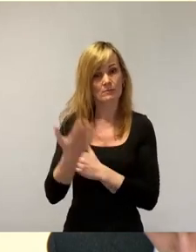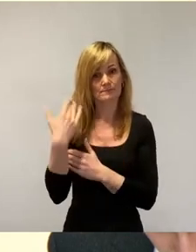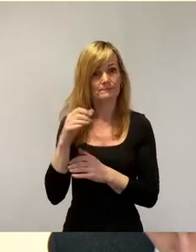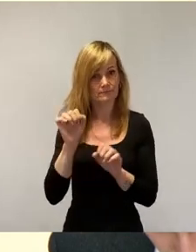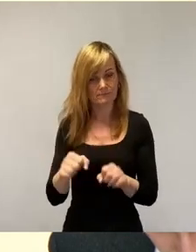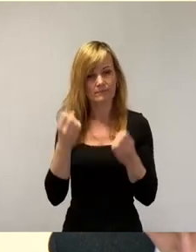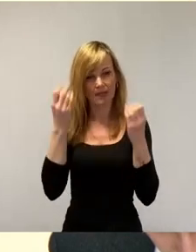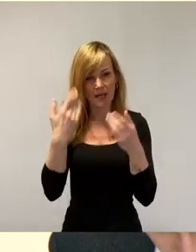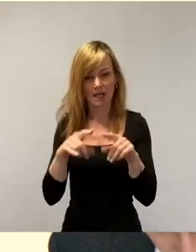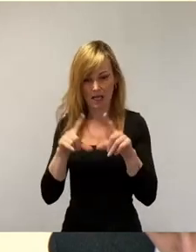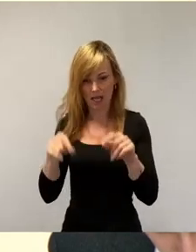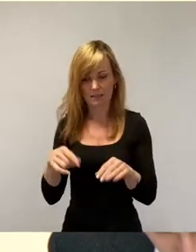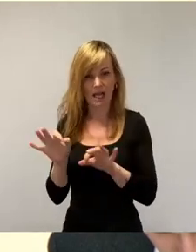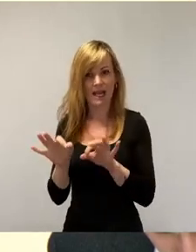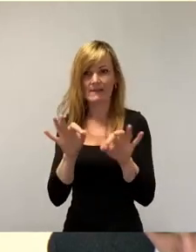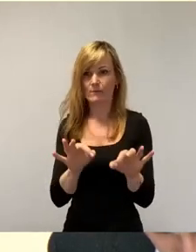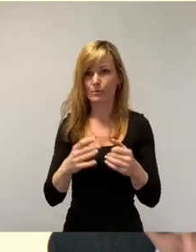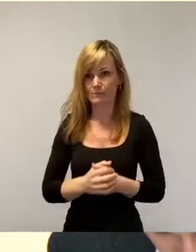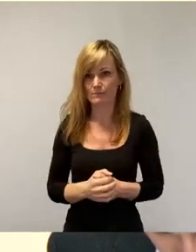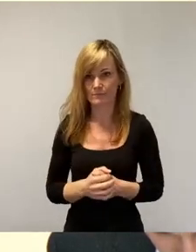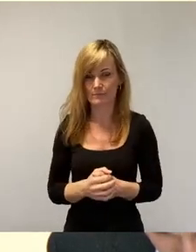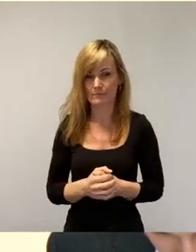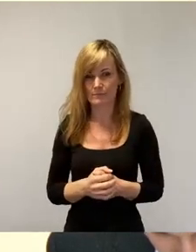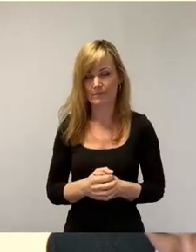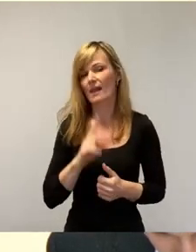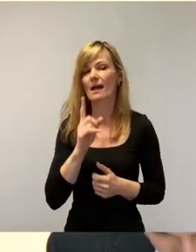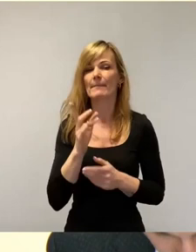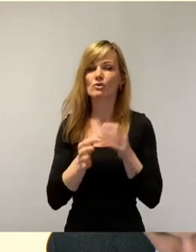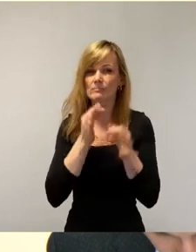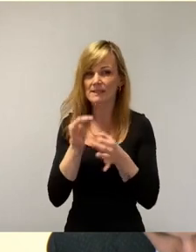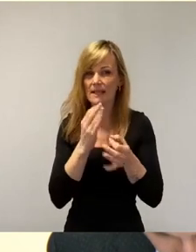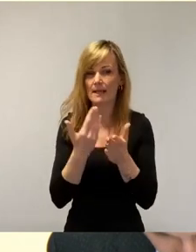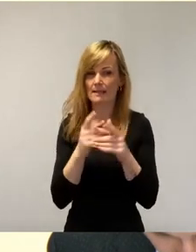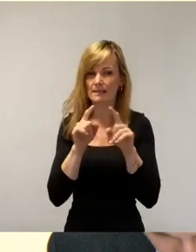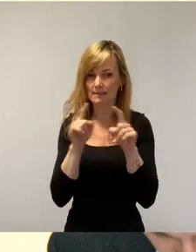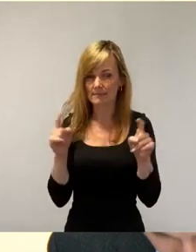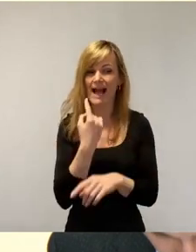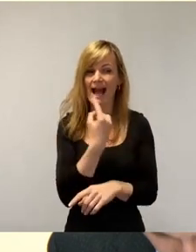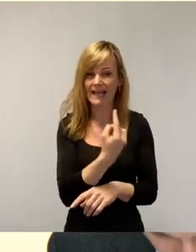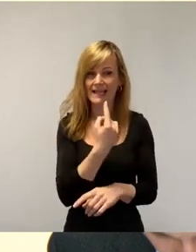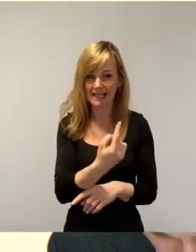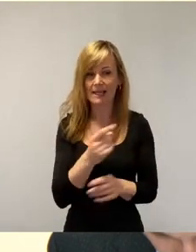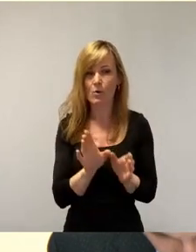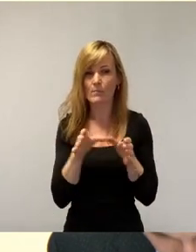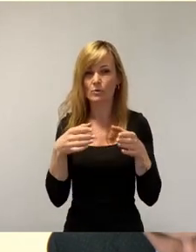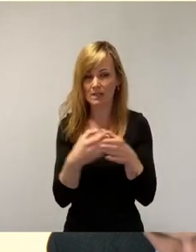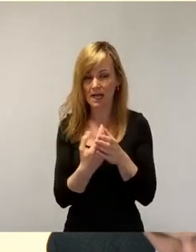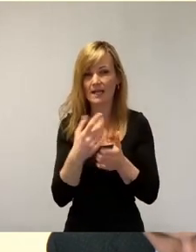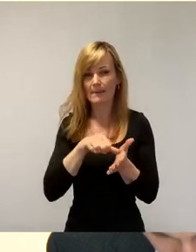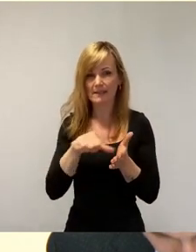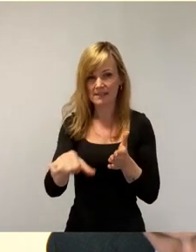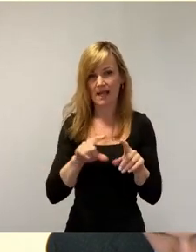eine Karte einführen. Aber im Speziellen geht es hier um eine eigene kommunale Bezahlkarte,